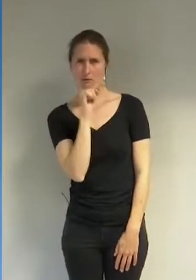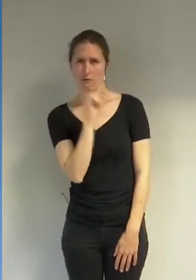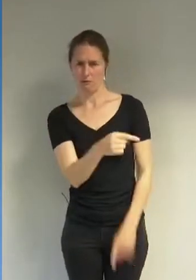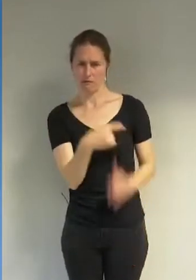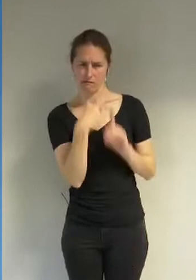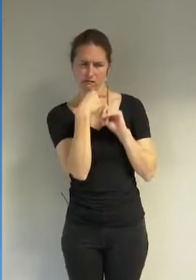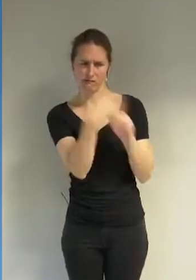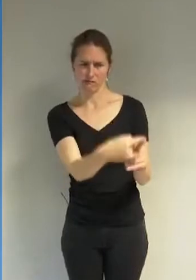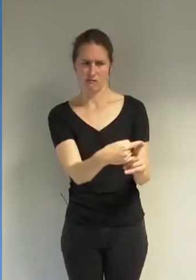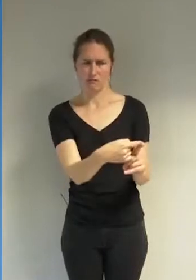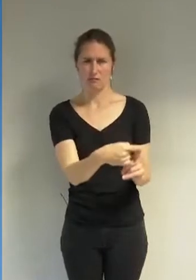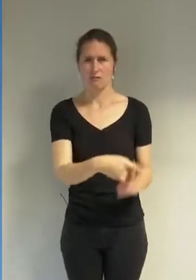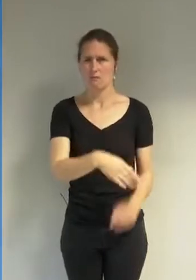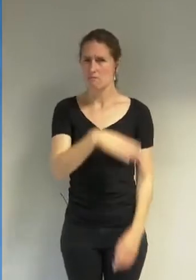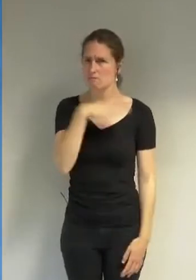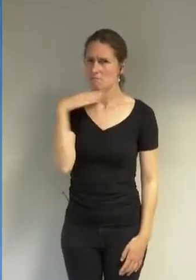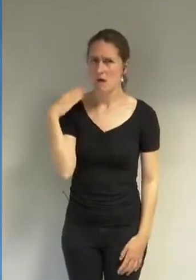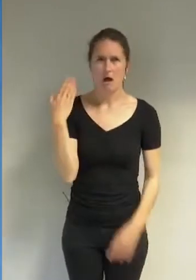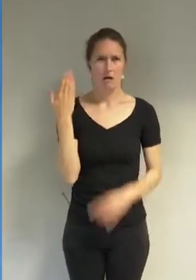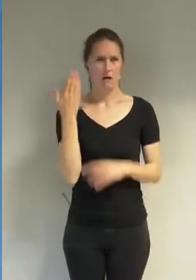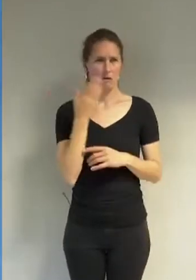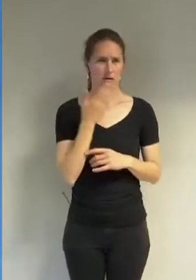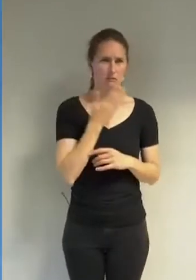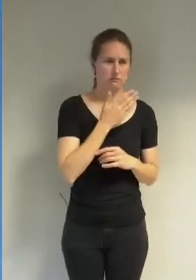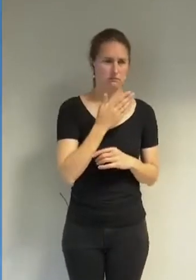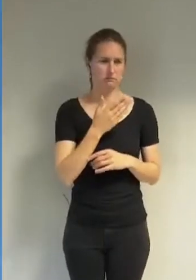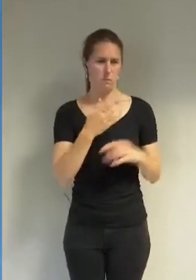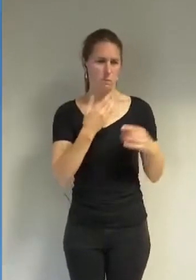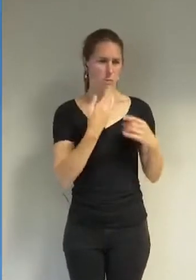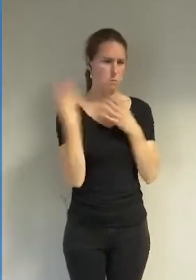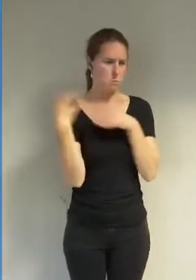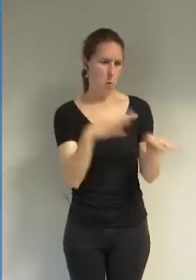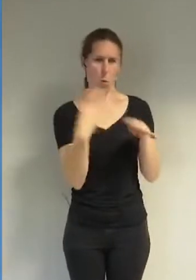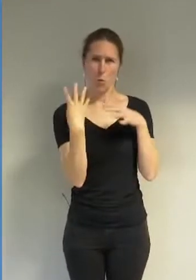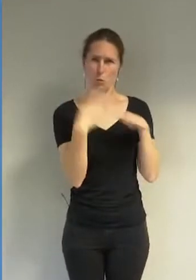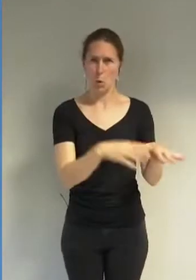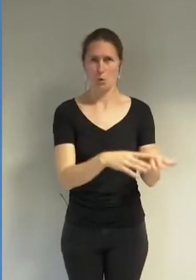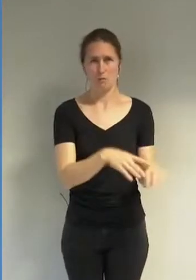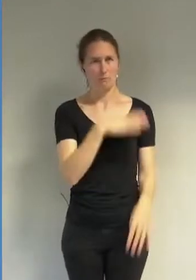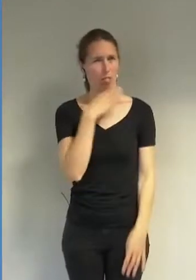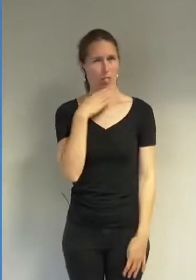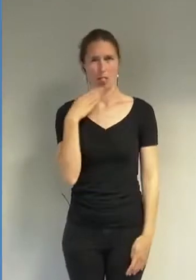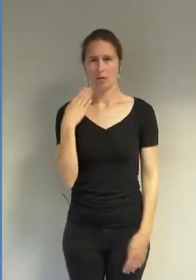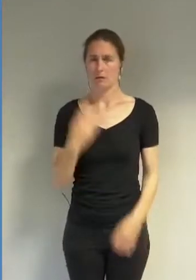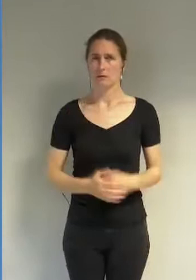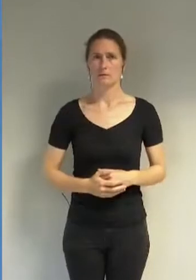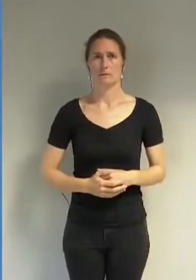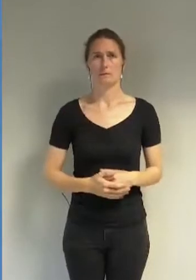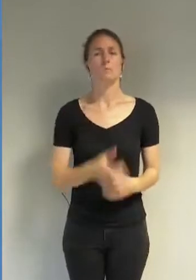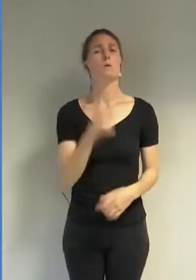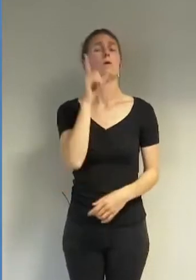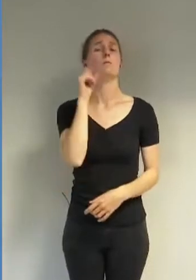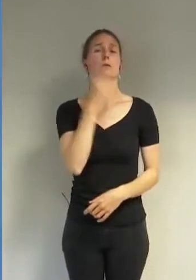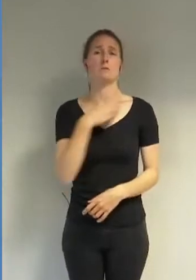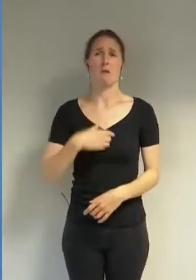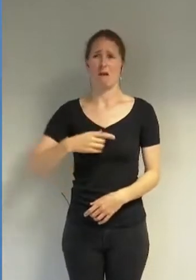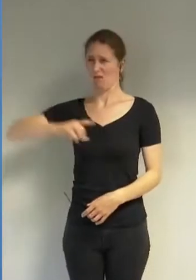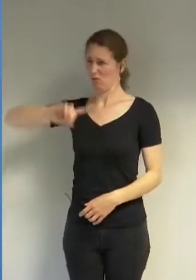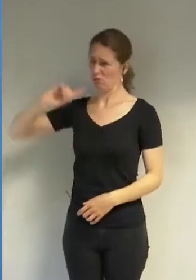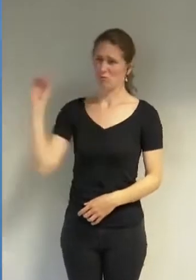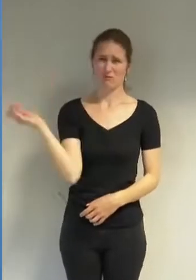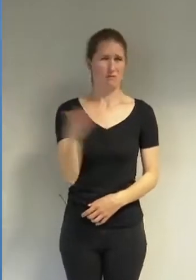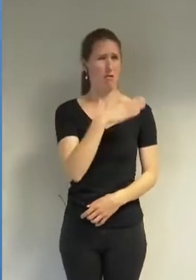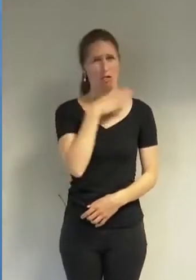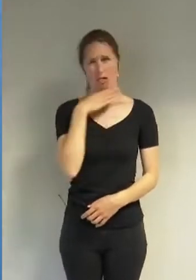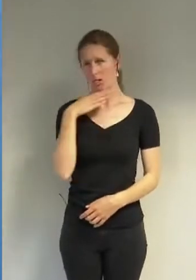'être mise devant la scène en permanence. Monsieur le maire, tout le monde en a marre de ces